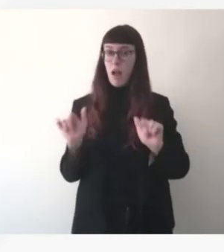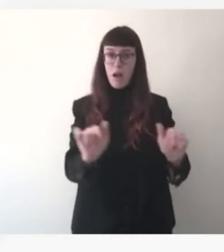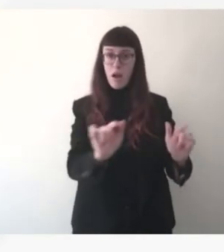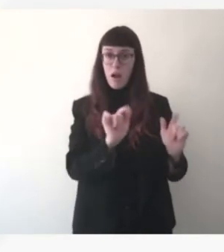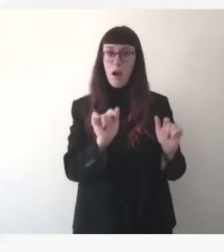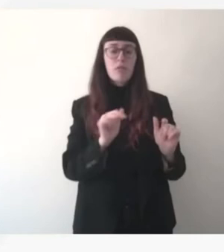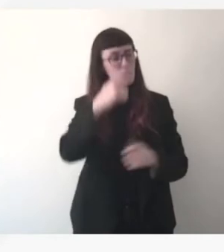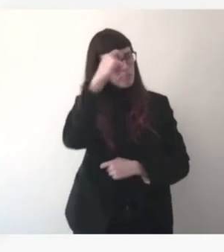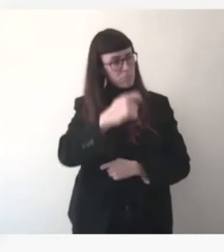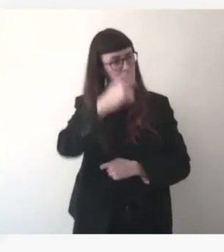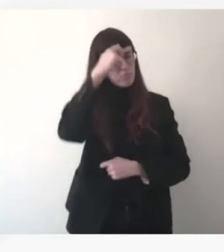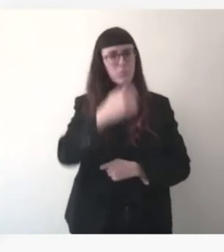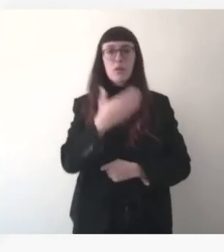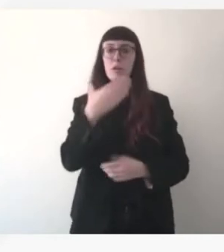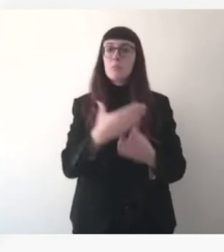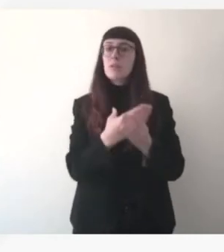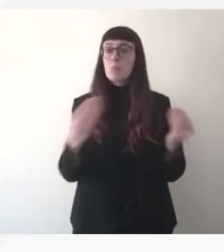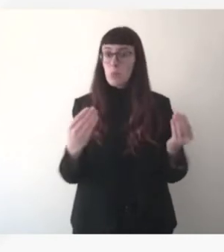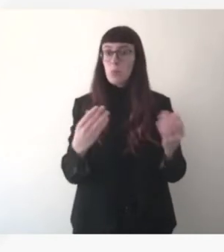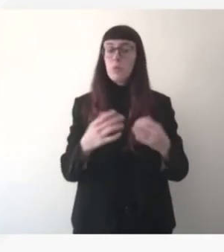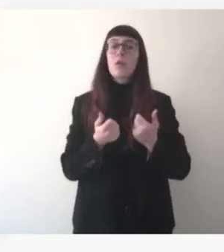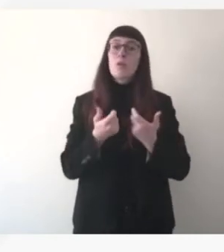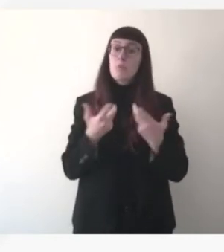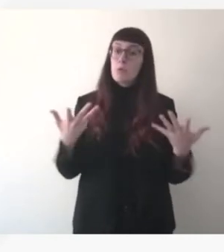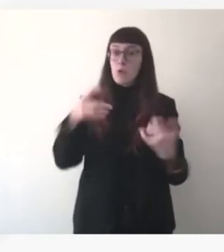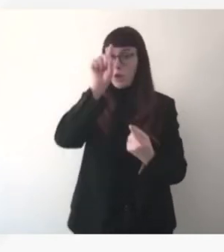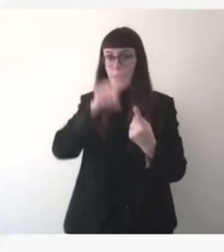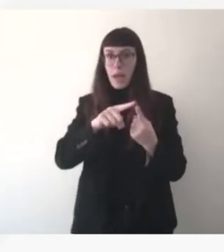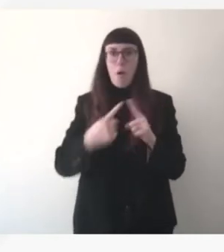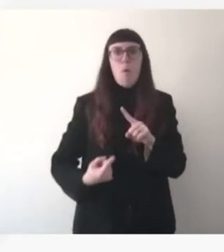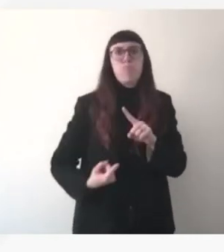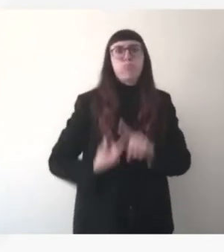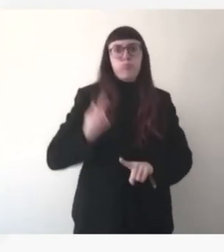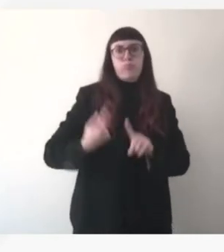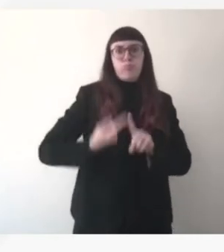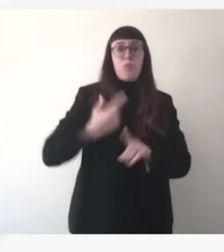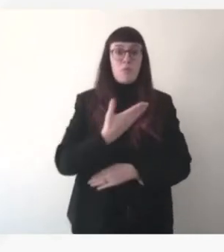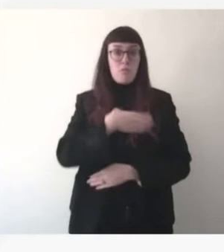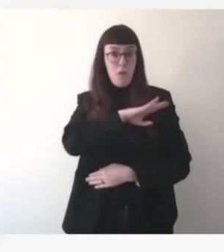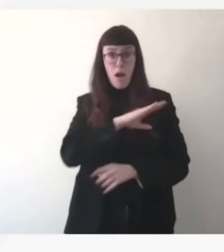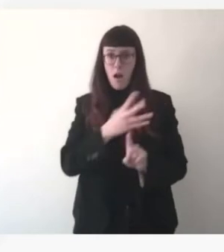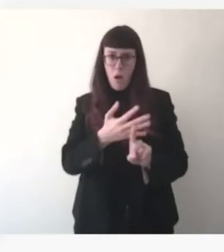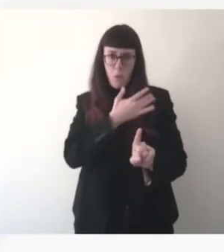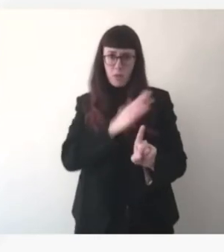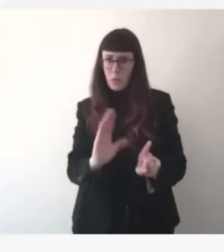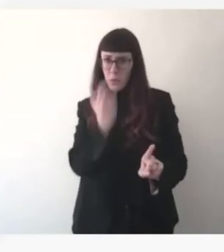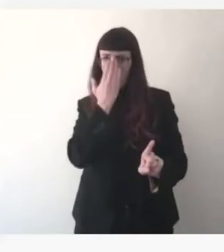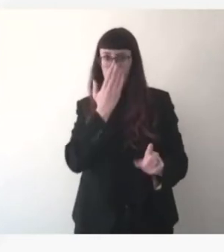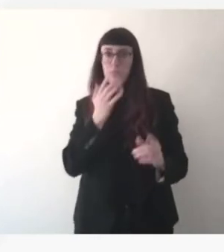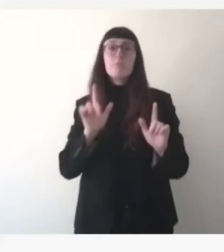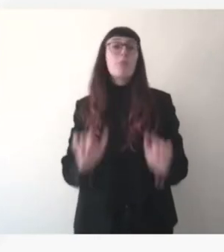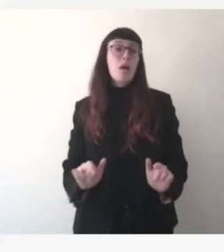absolument essentiels en ce moment. Donc ces discussions, elles ont porté évidemment